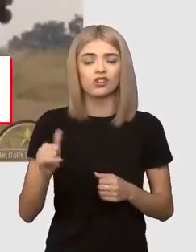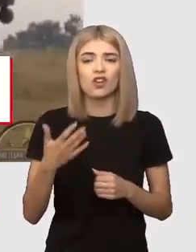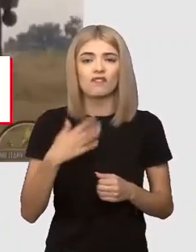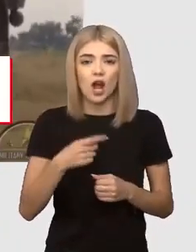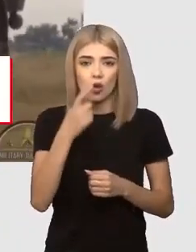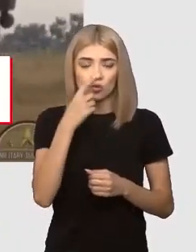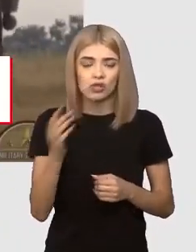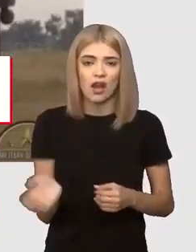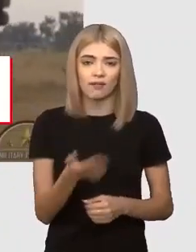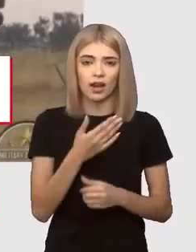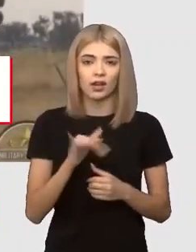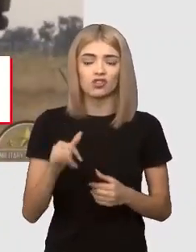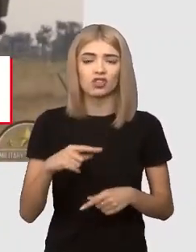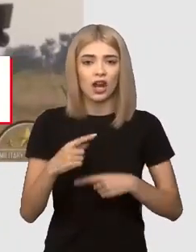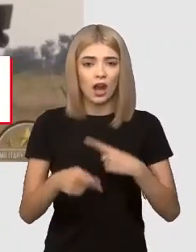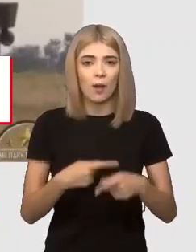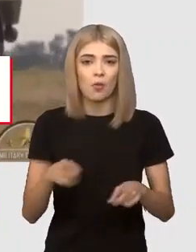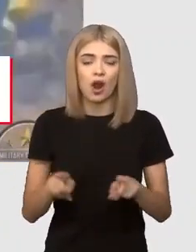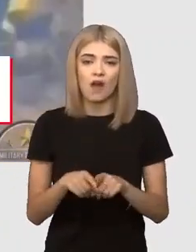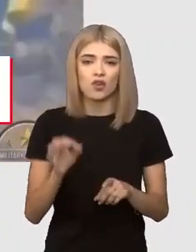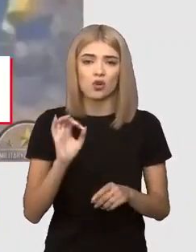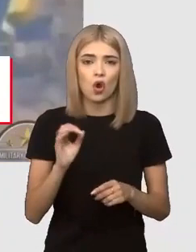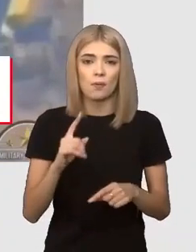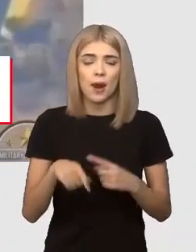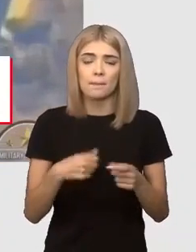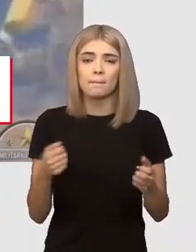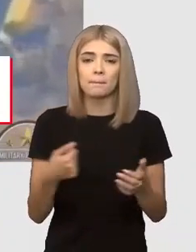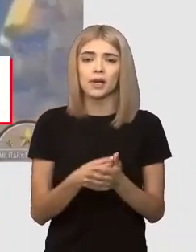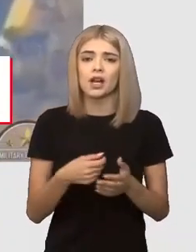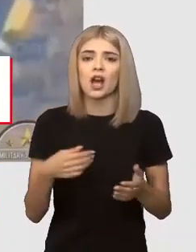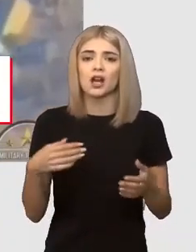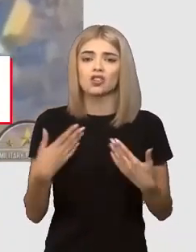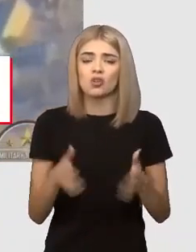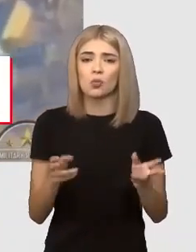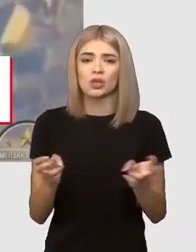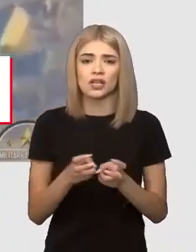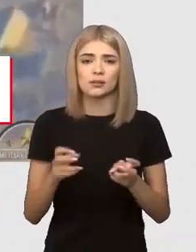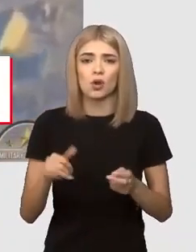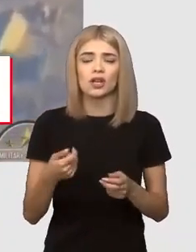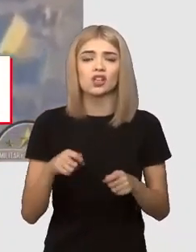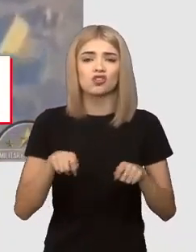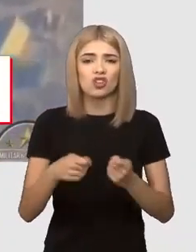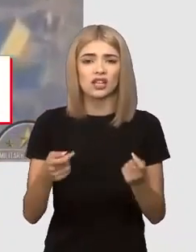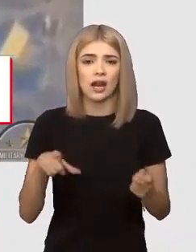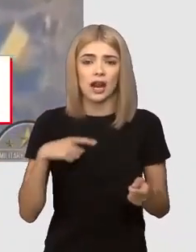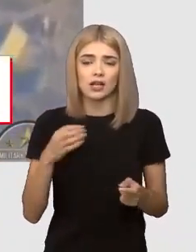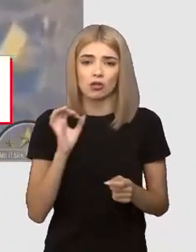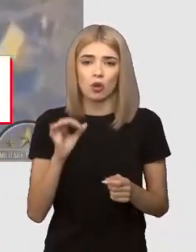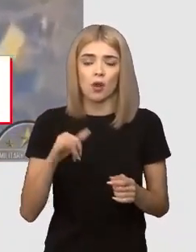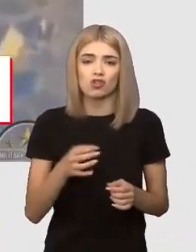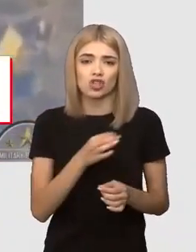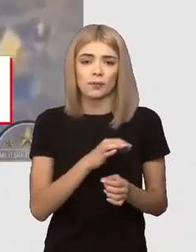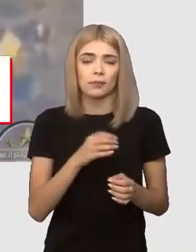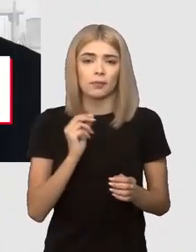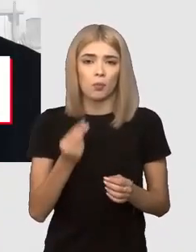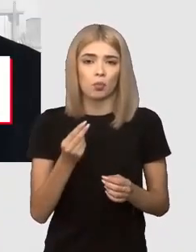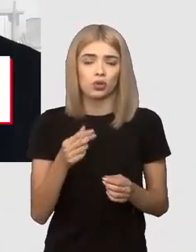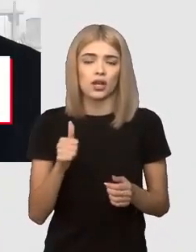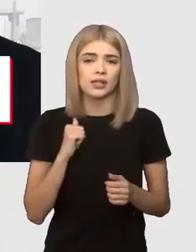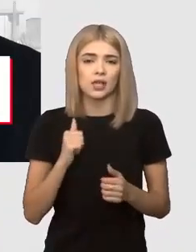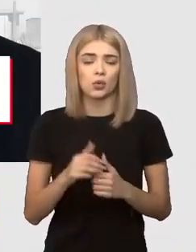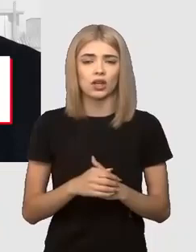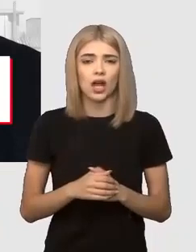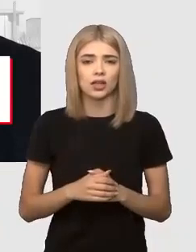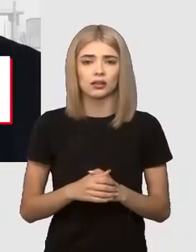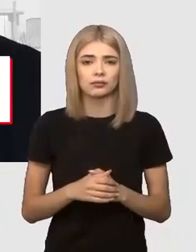scoate pe ruș de acolo, și să revine la starea de dinainte de invazie când centrala opera în condiții de maximă siguranță. Ogdan, îți